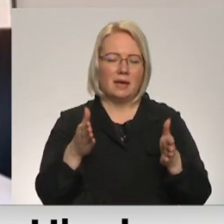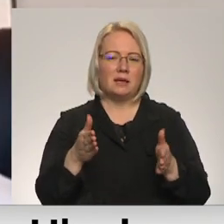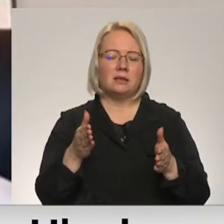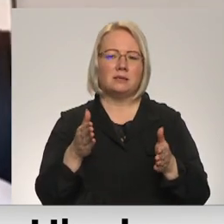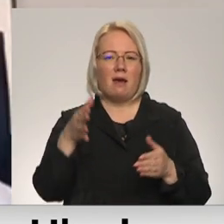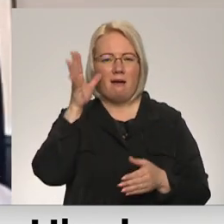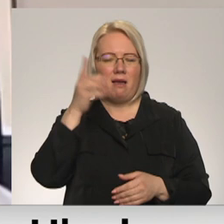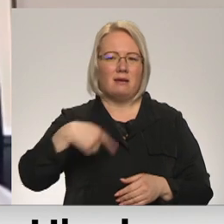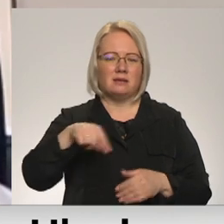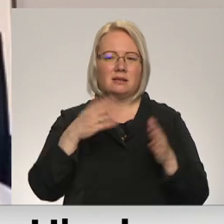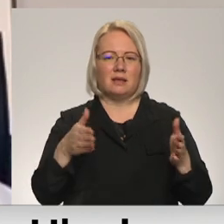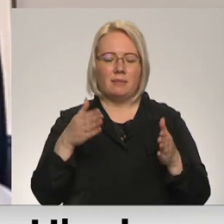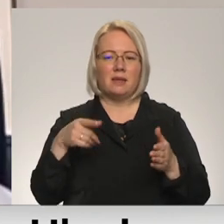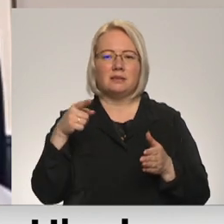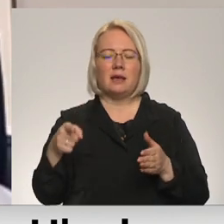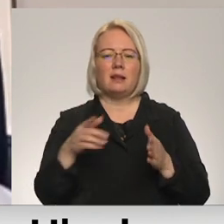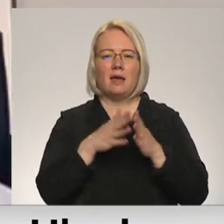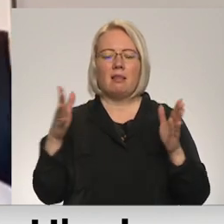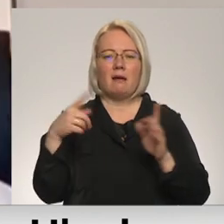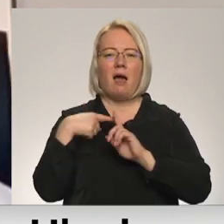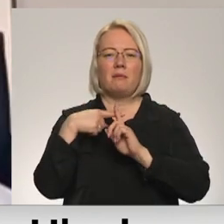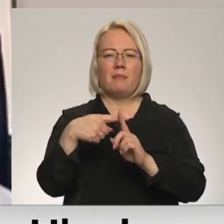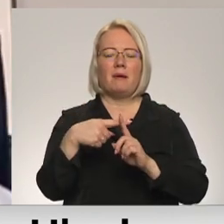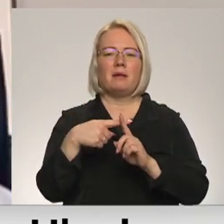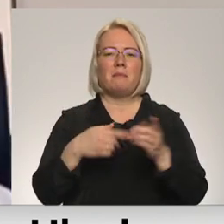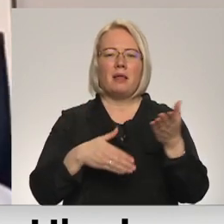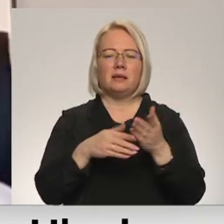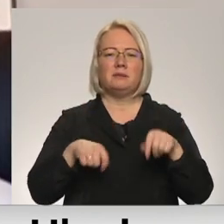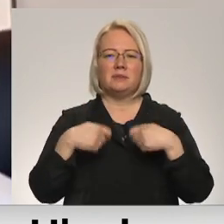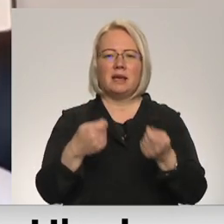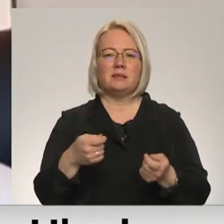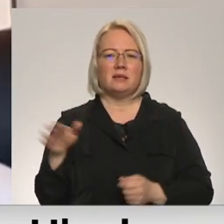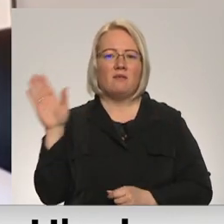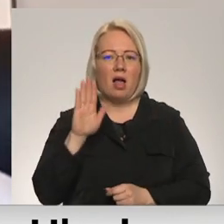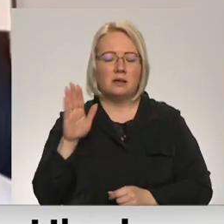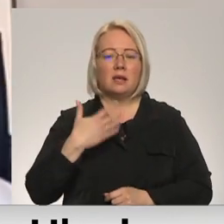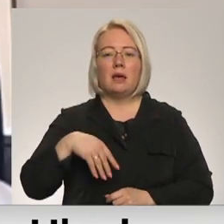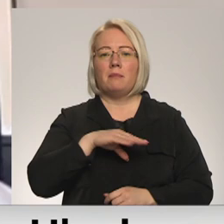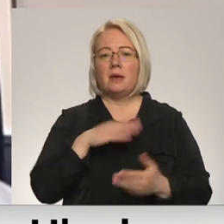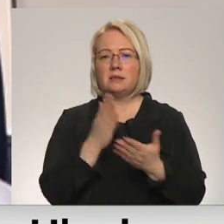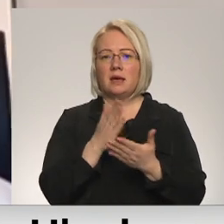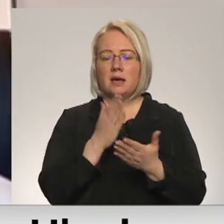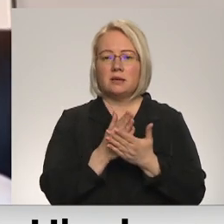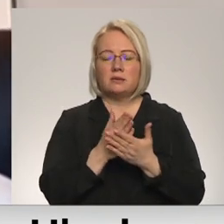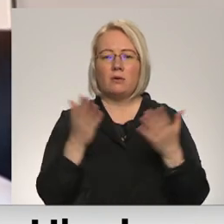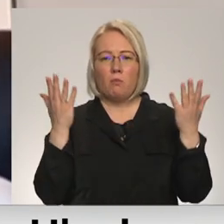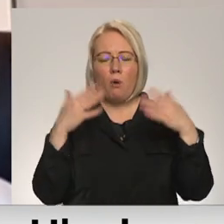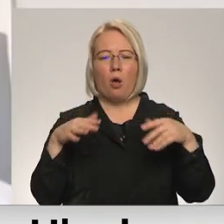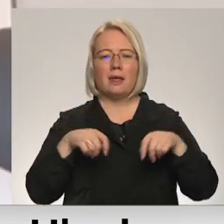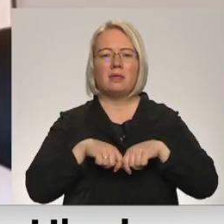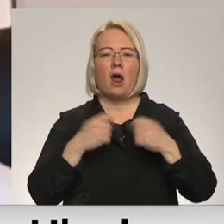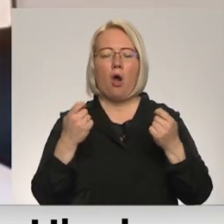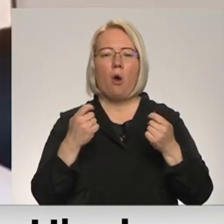neatliekamās palīdzības sniedzējas valstī. Mēs esam arī politraumu aprūpas